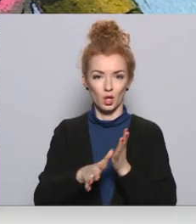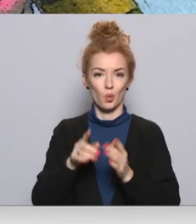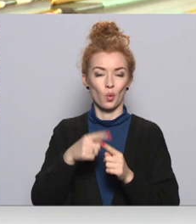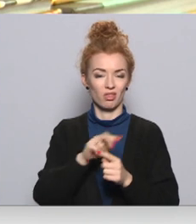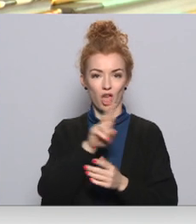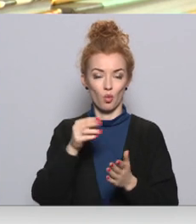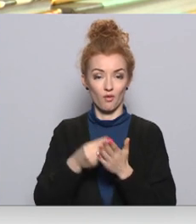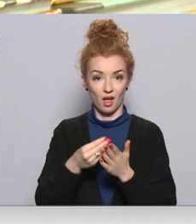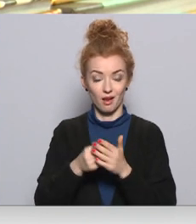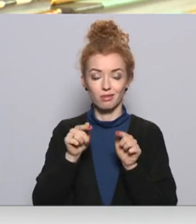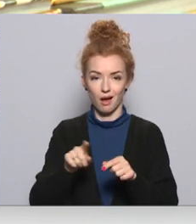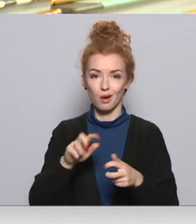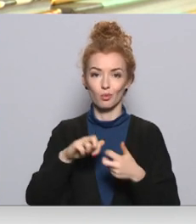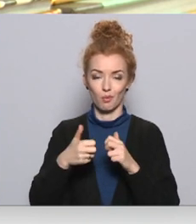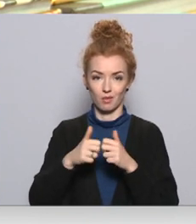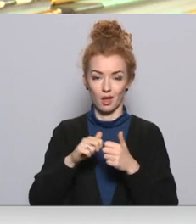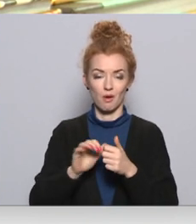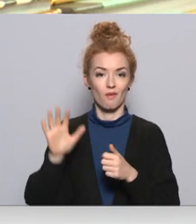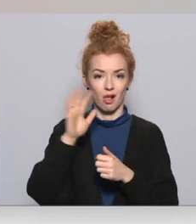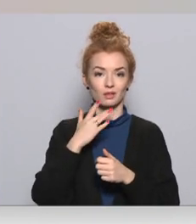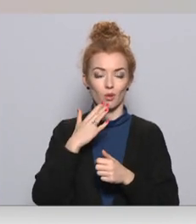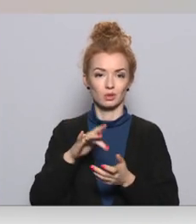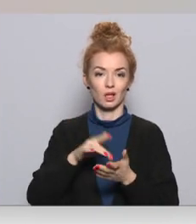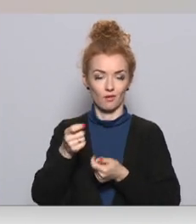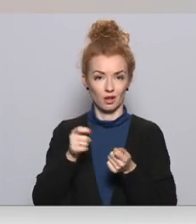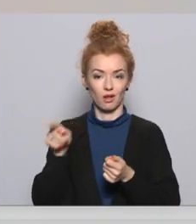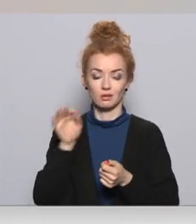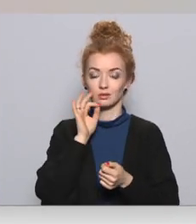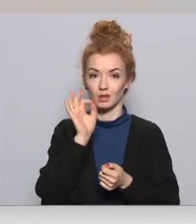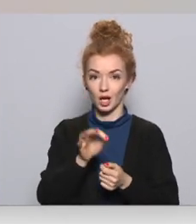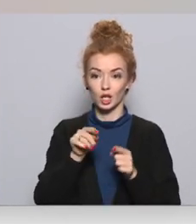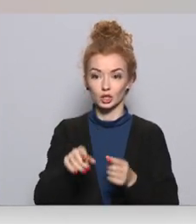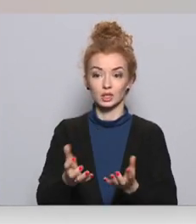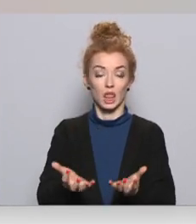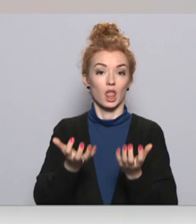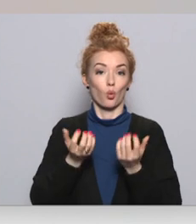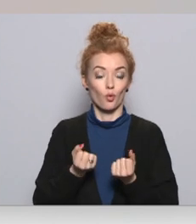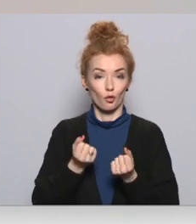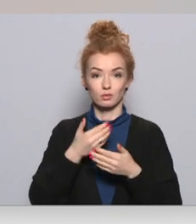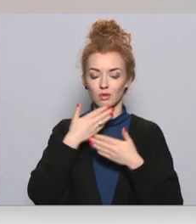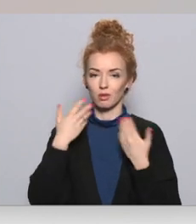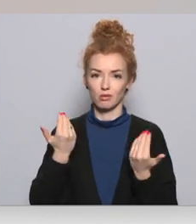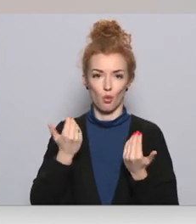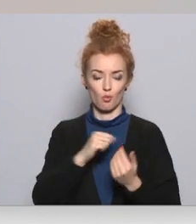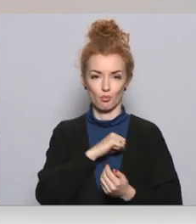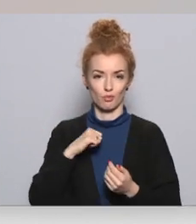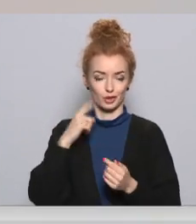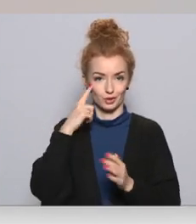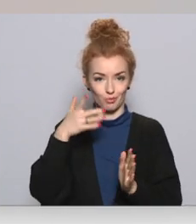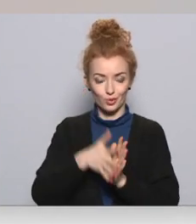par problēmu uzskata Valsts valodas centra vadītājs. Šis iegūlums nav pašsaprotams,